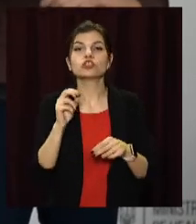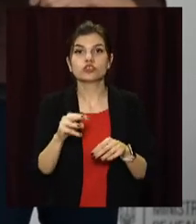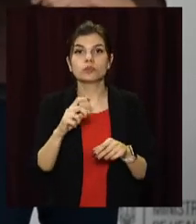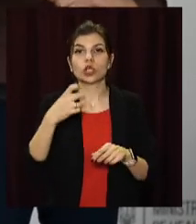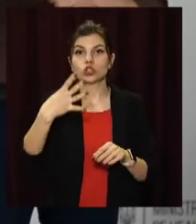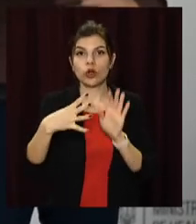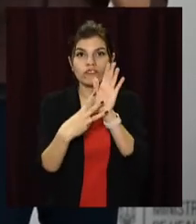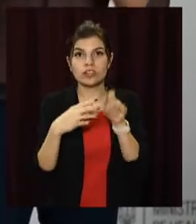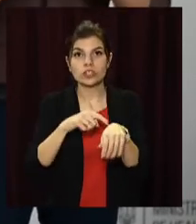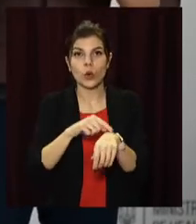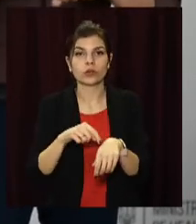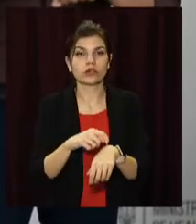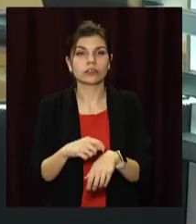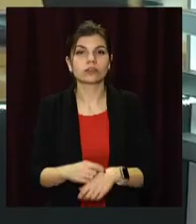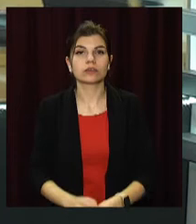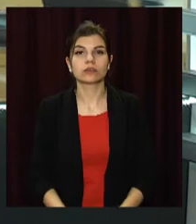48 годин.